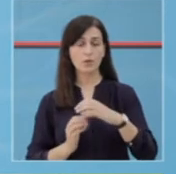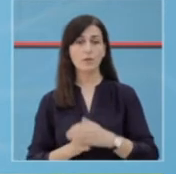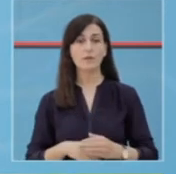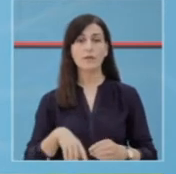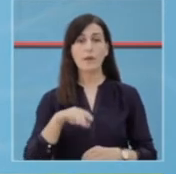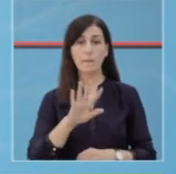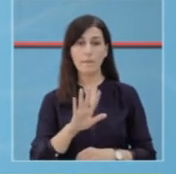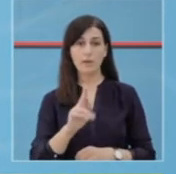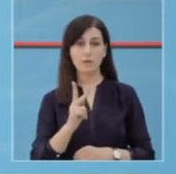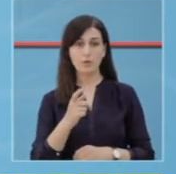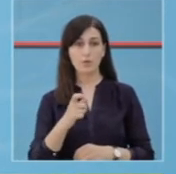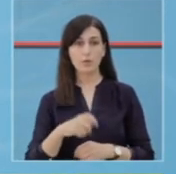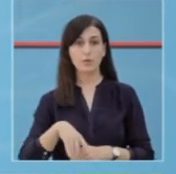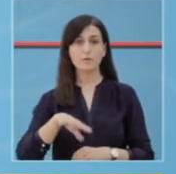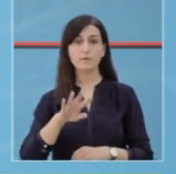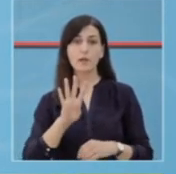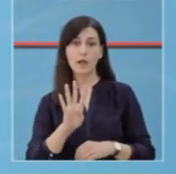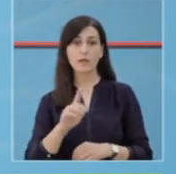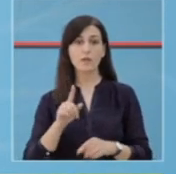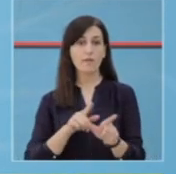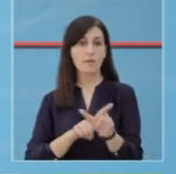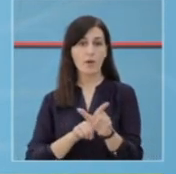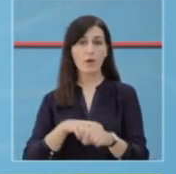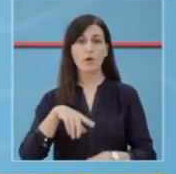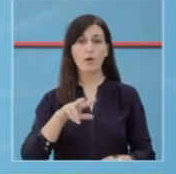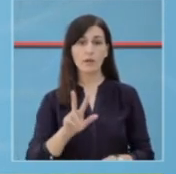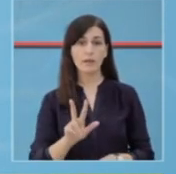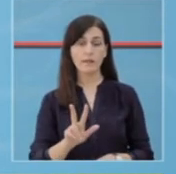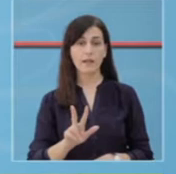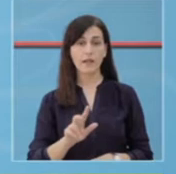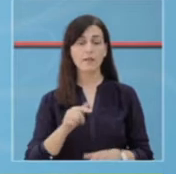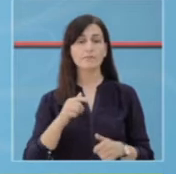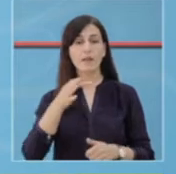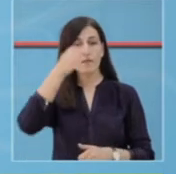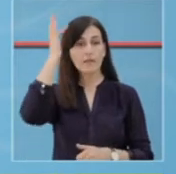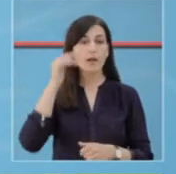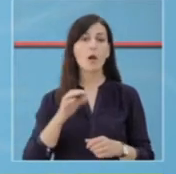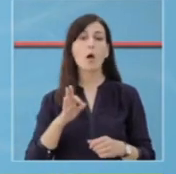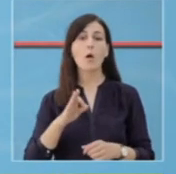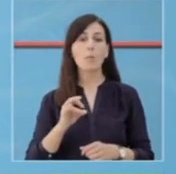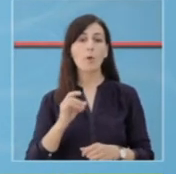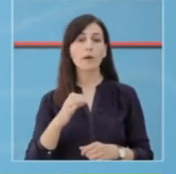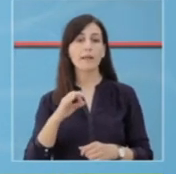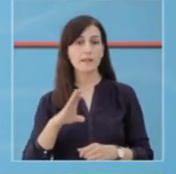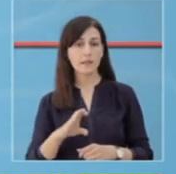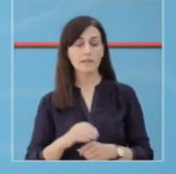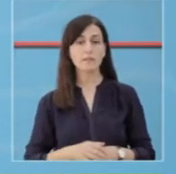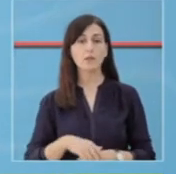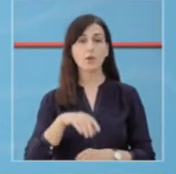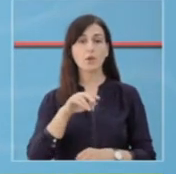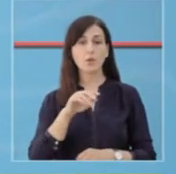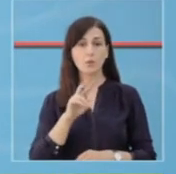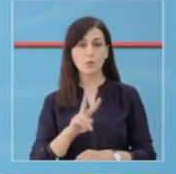shkodër, 5 në kruj, 4 në vlorë, 3 përkatsisht fjer dhe pogradec, 2